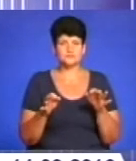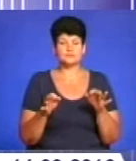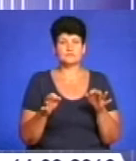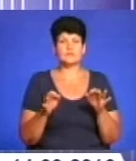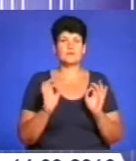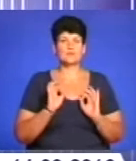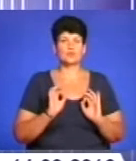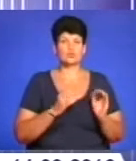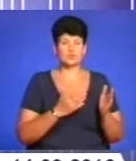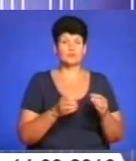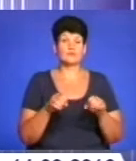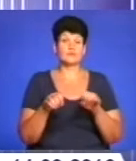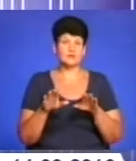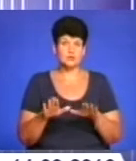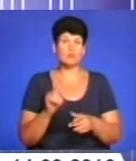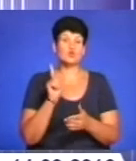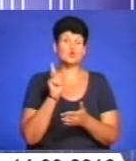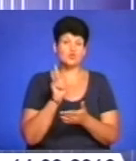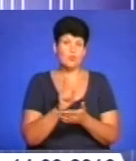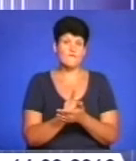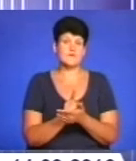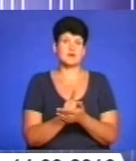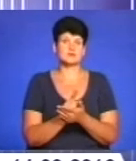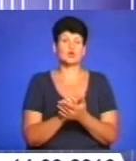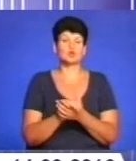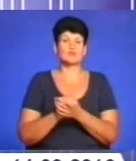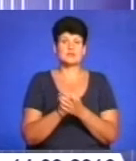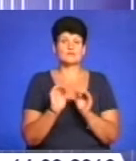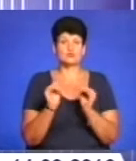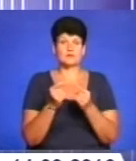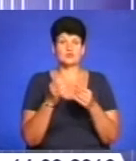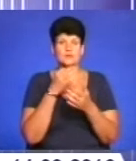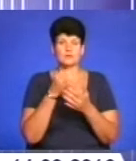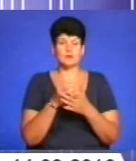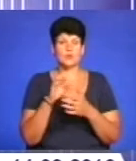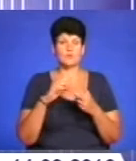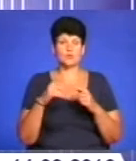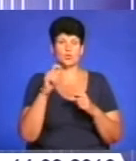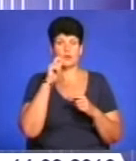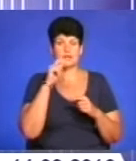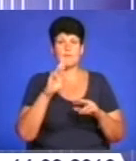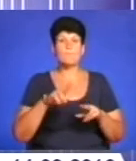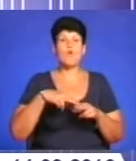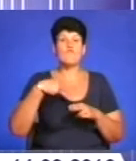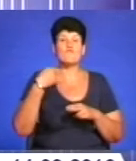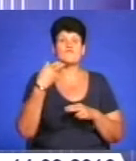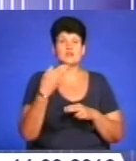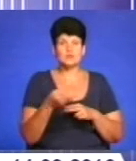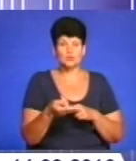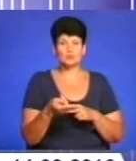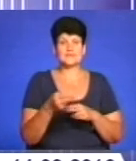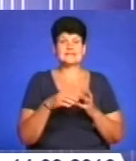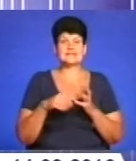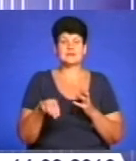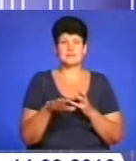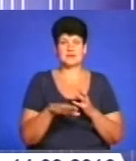прокуратури прийшов до висновку про зобов'язання ТОВ «Україна» повернути Тернопільській міській раді земельну